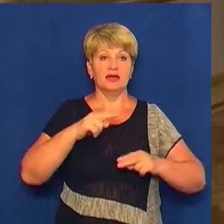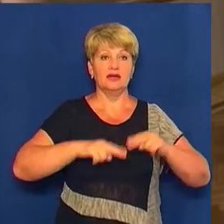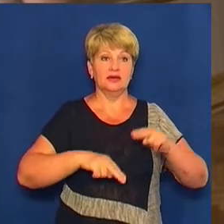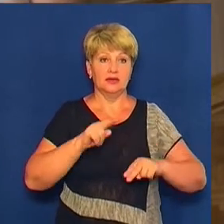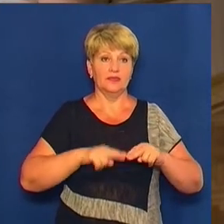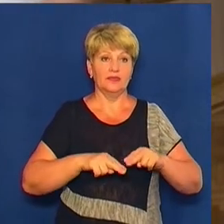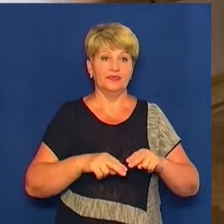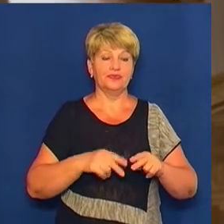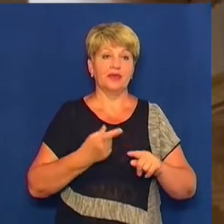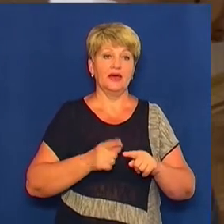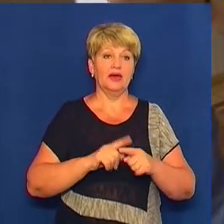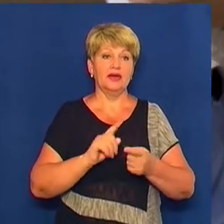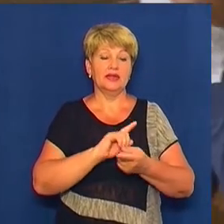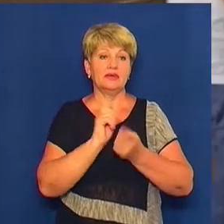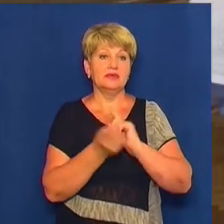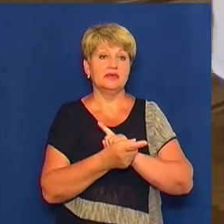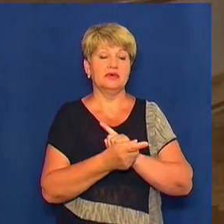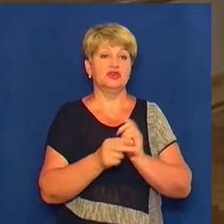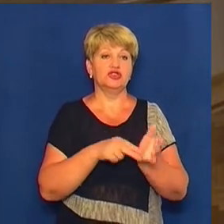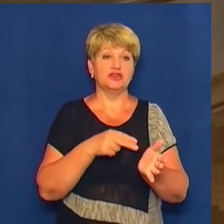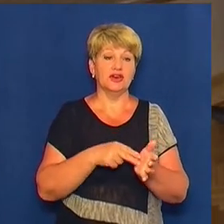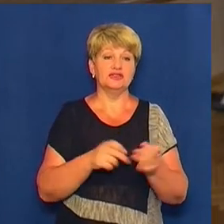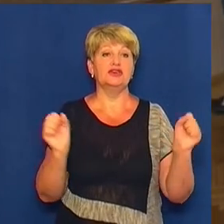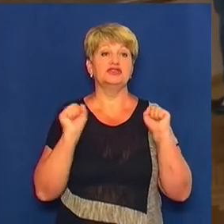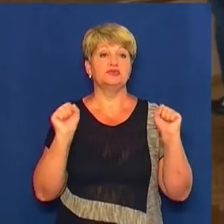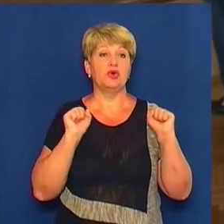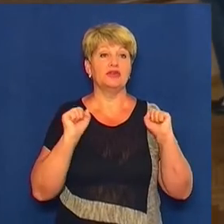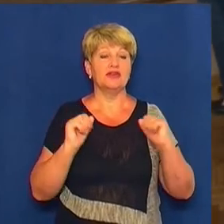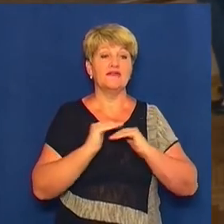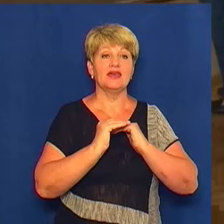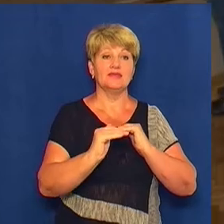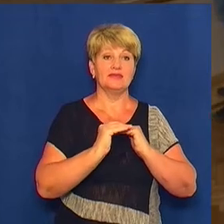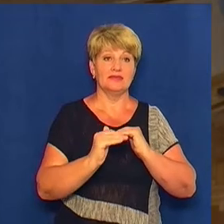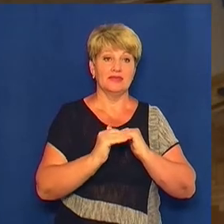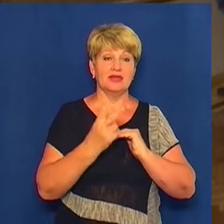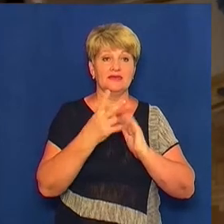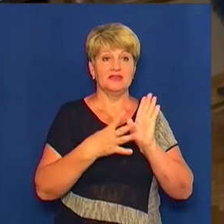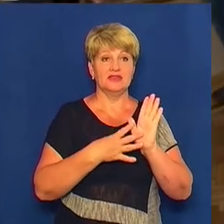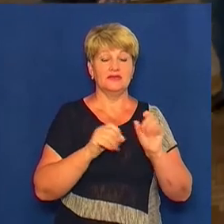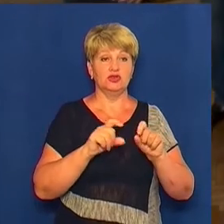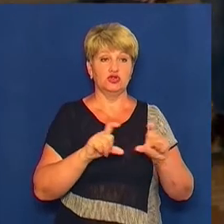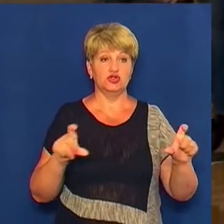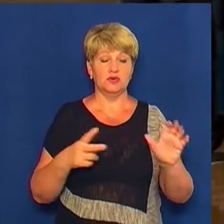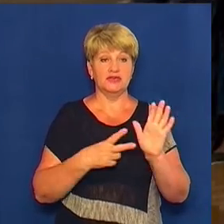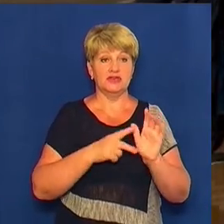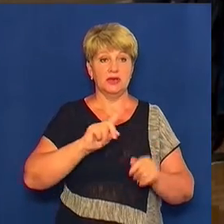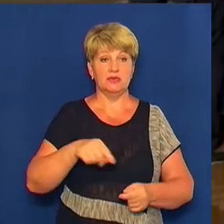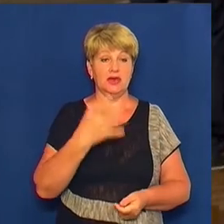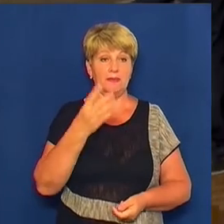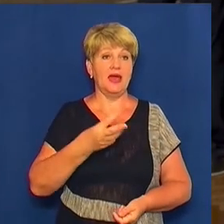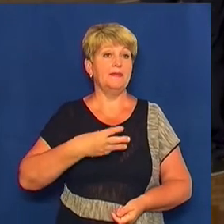це перетворення Черкаси на спортивну столицю. Це будівництво майданчика у 29-й школі за 7,5 мільйонів.